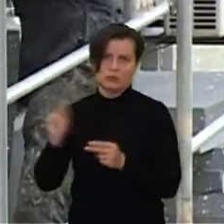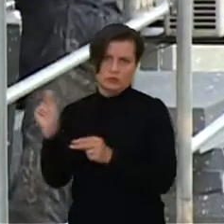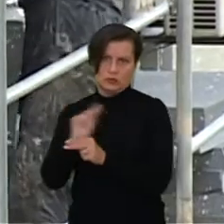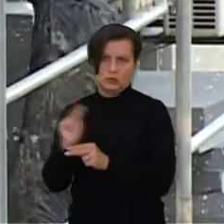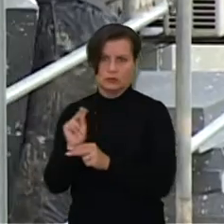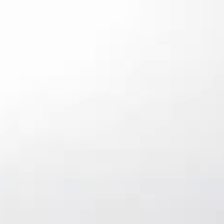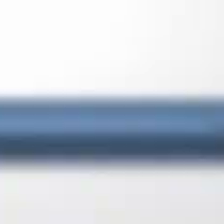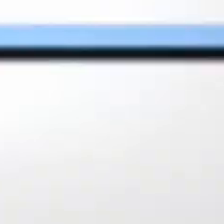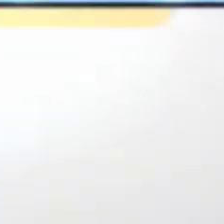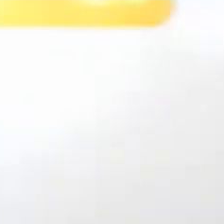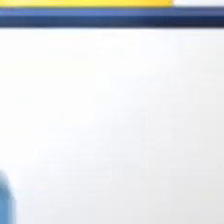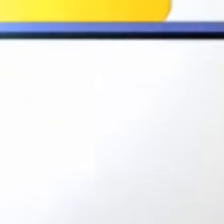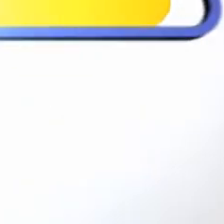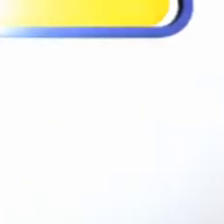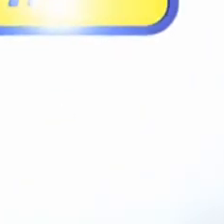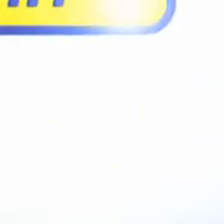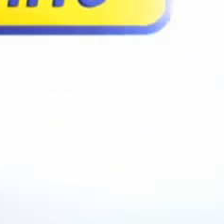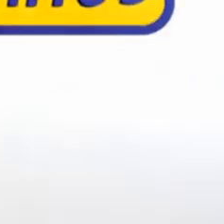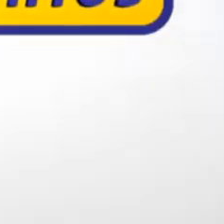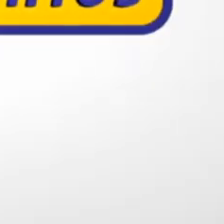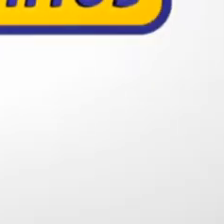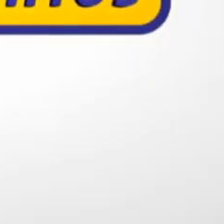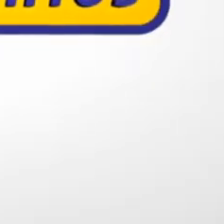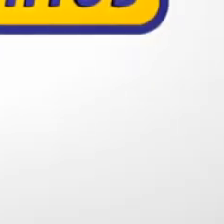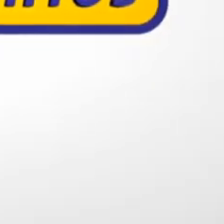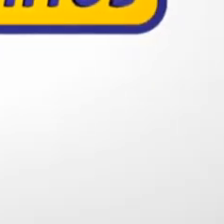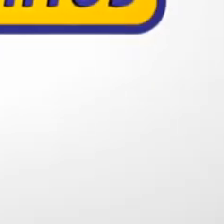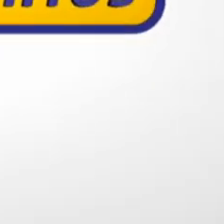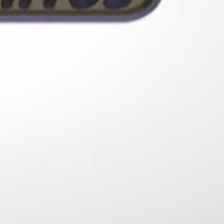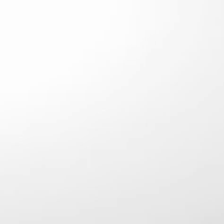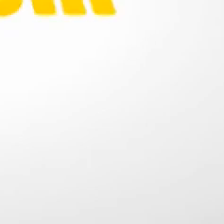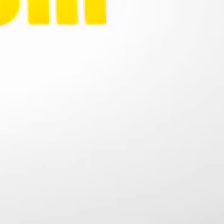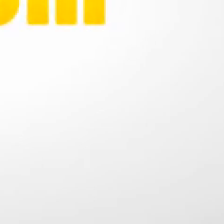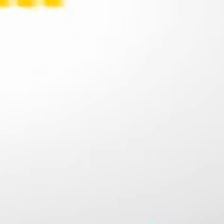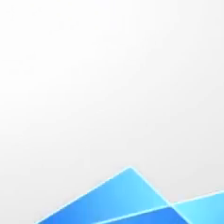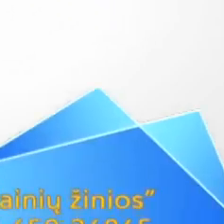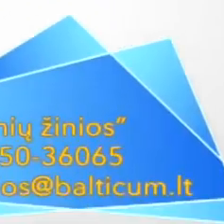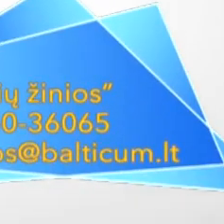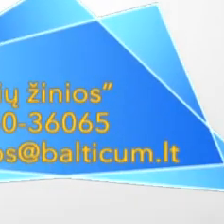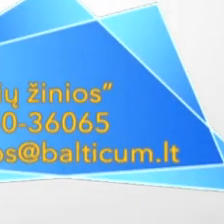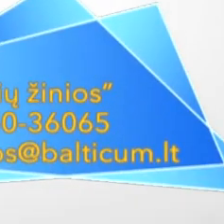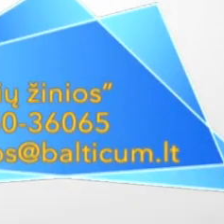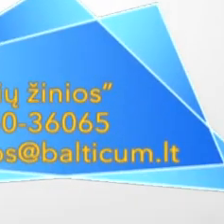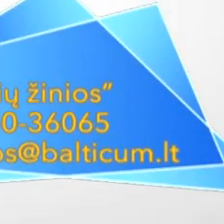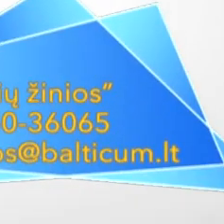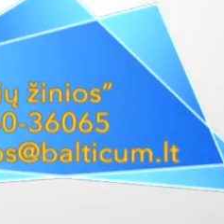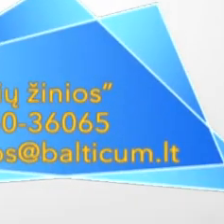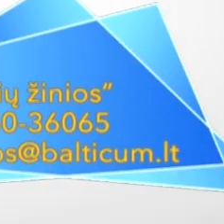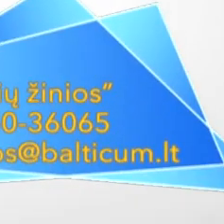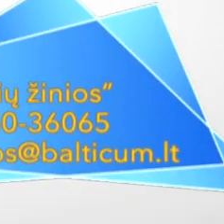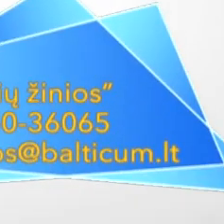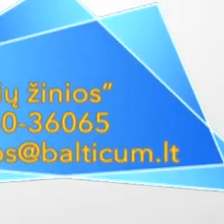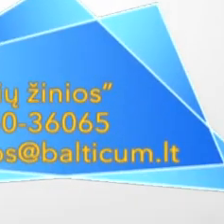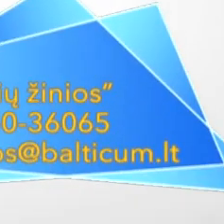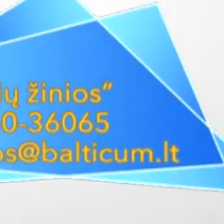turėtų būti renovuoti. Kėdainių, kėdainių, kėdainių.